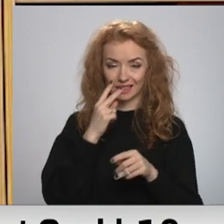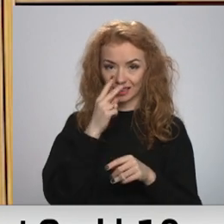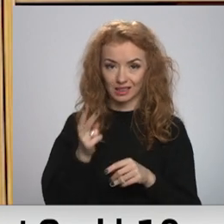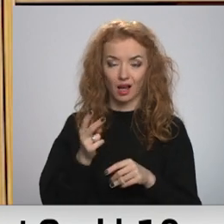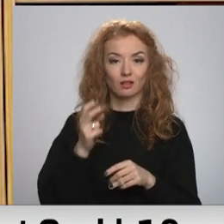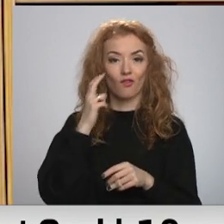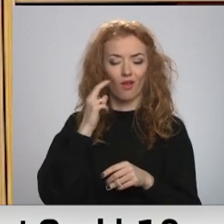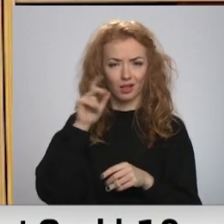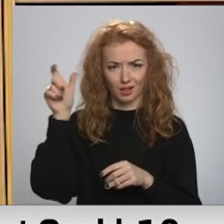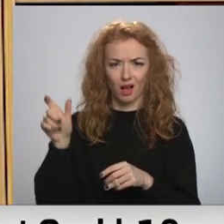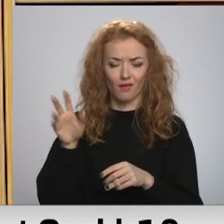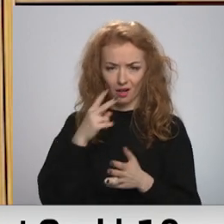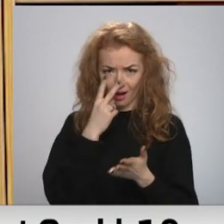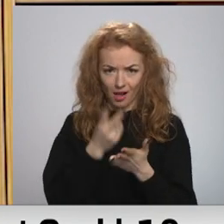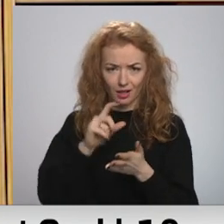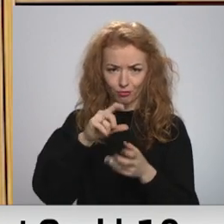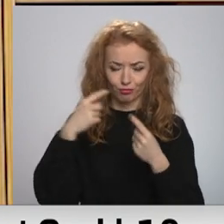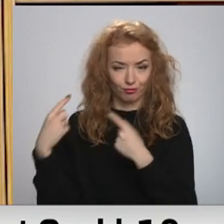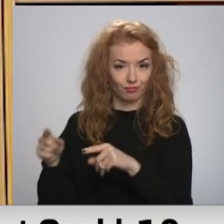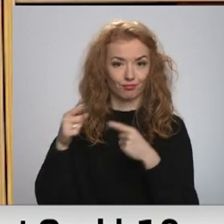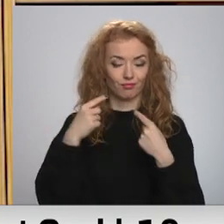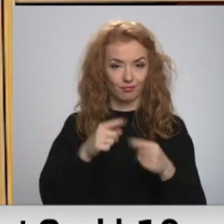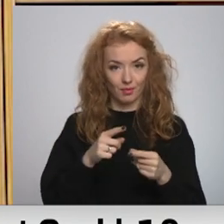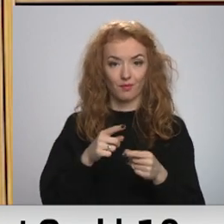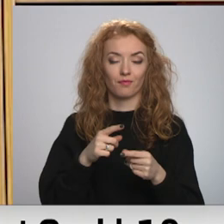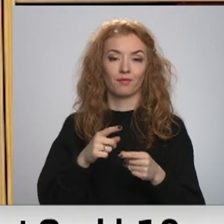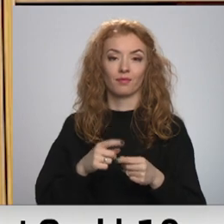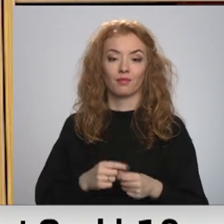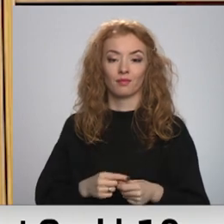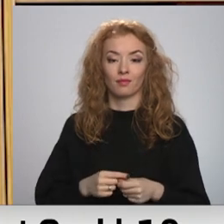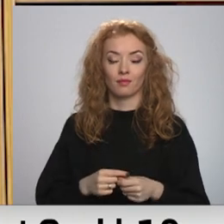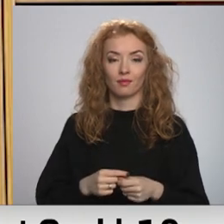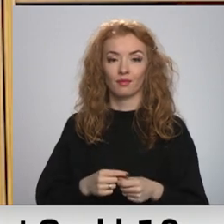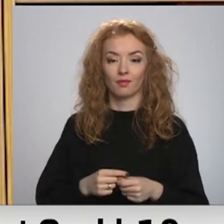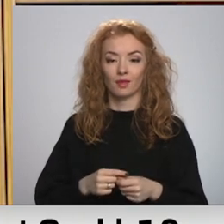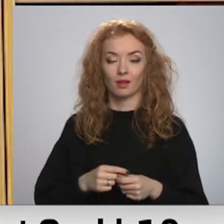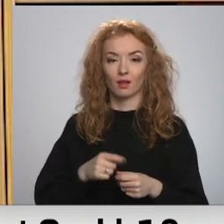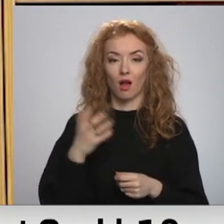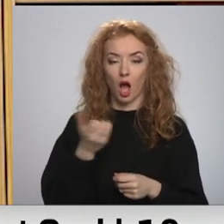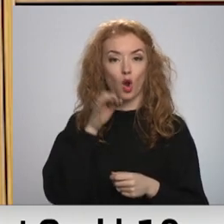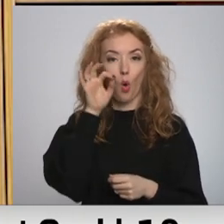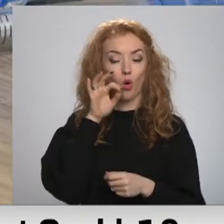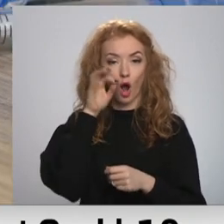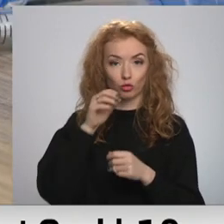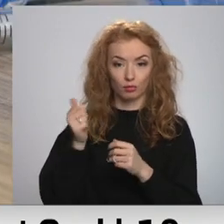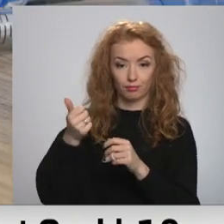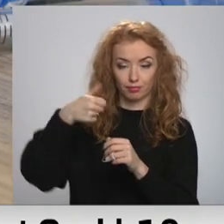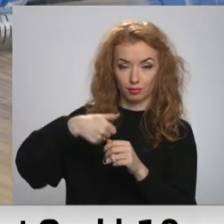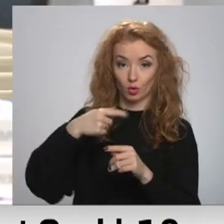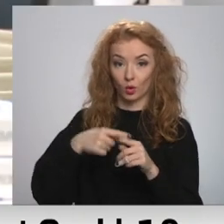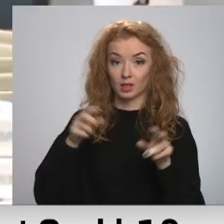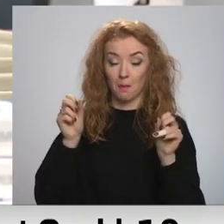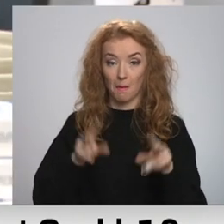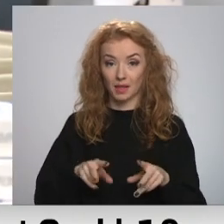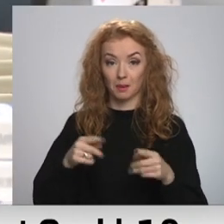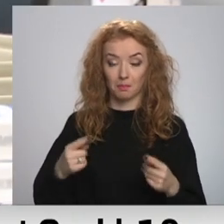vecāk arī var redzēt, tas ir vakcīna flakons ar oranžu vāciņu. Speciālās